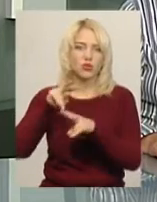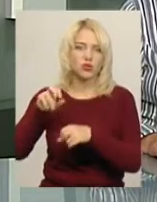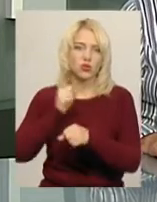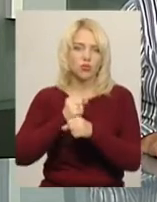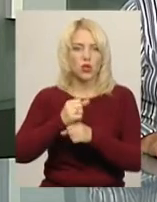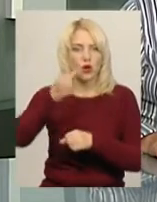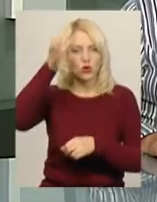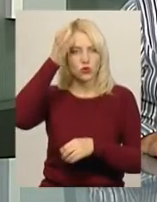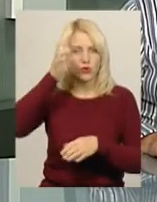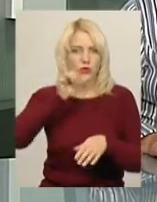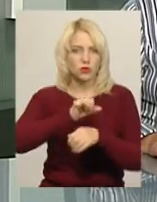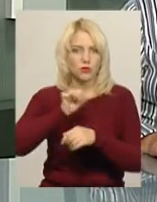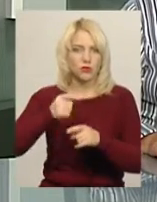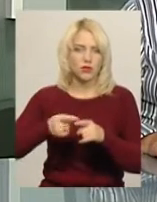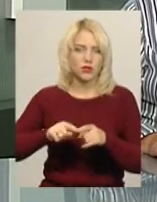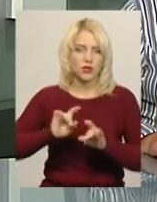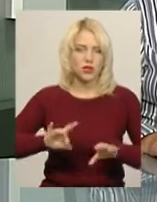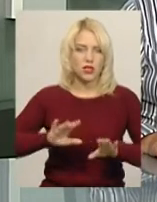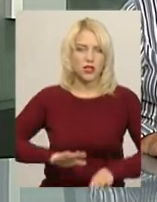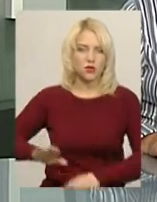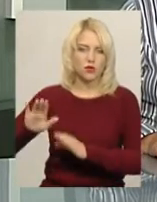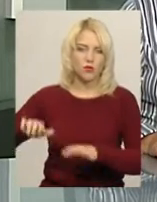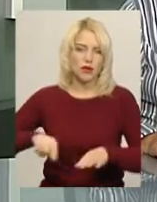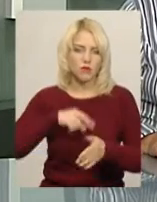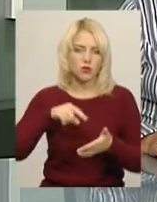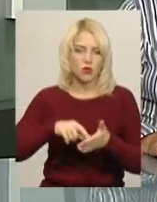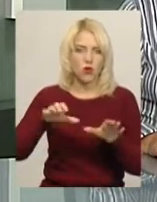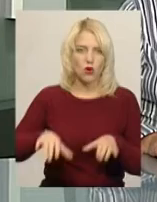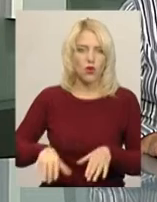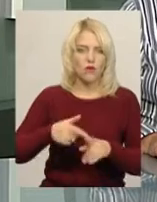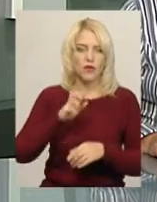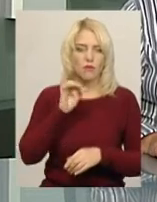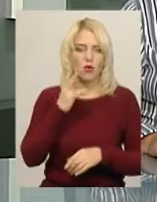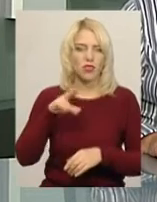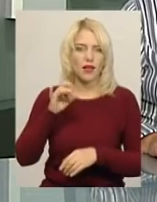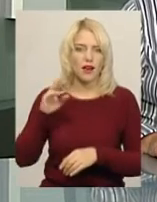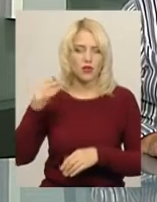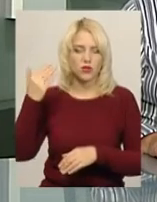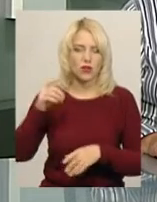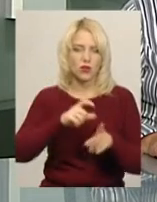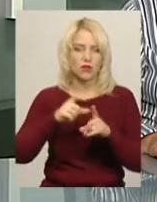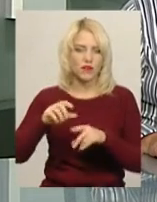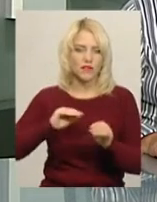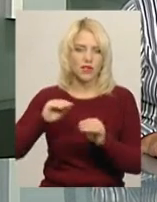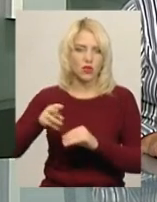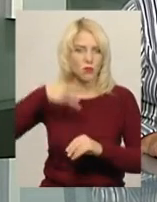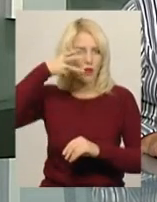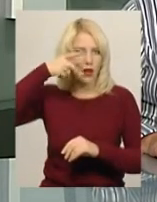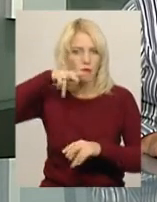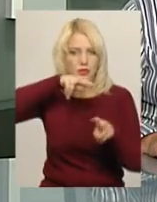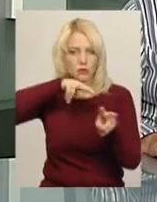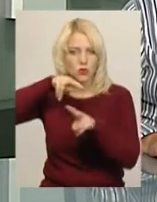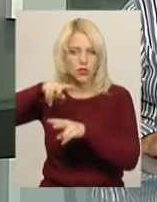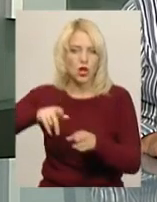розумних зупинок. Про це розповів заступник міського голови Андрій Бодаренко. За його словами, встановлені на зупинках камери спостереження